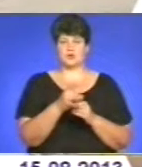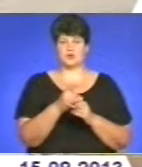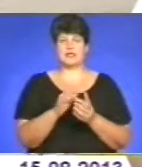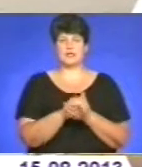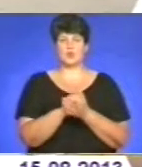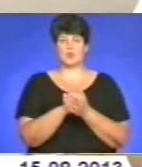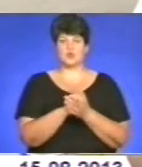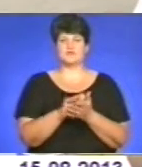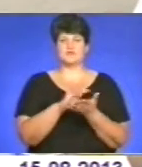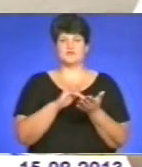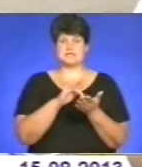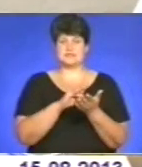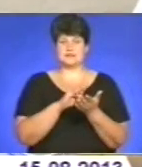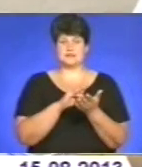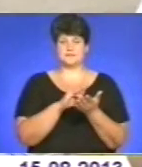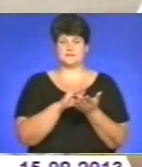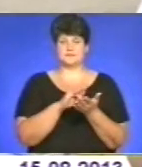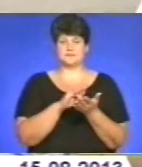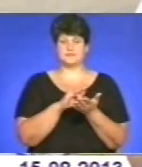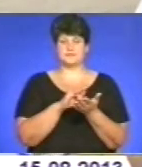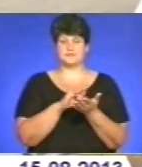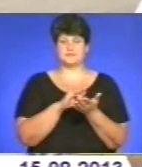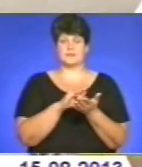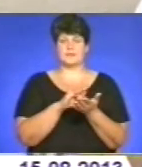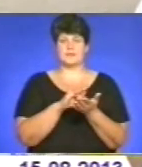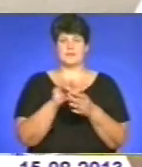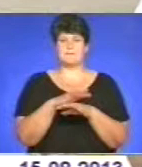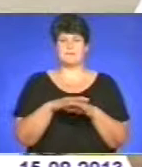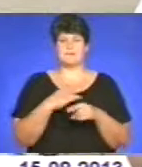Дружбі, в центрі Майдан мистецтв,